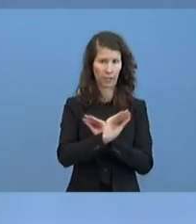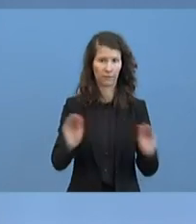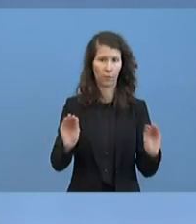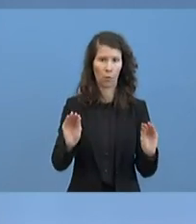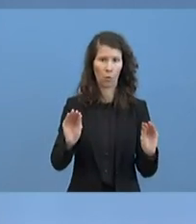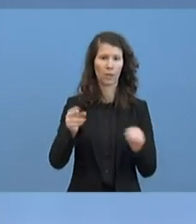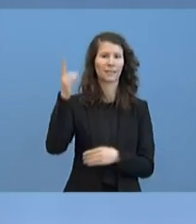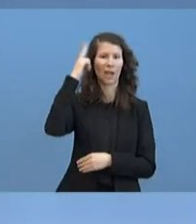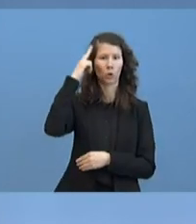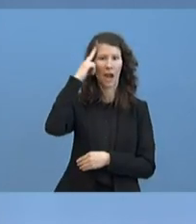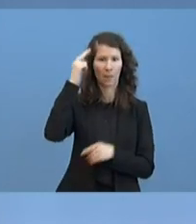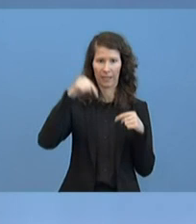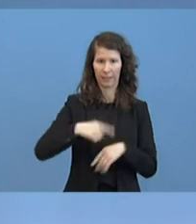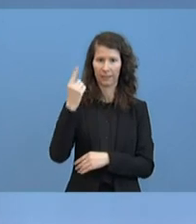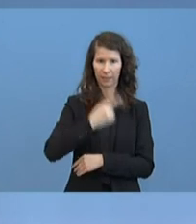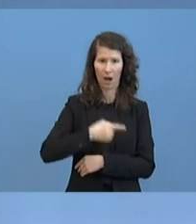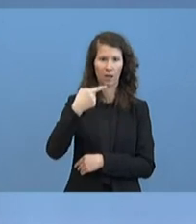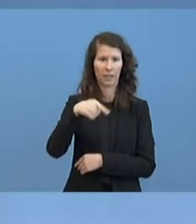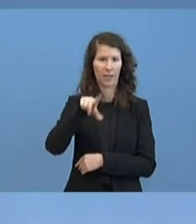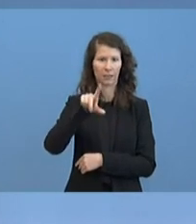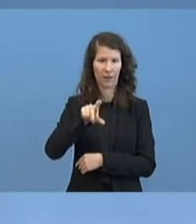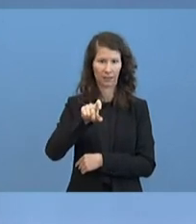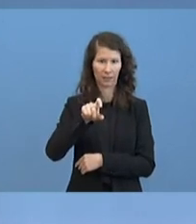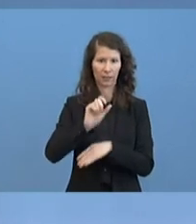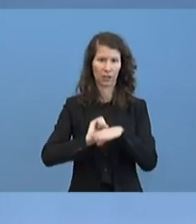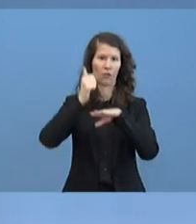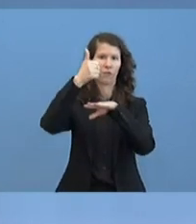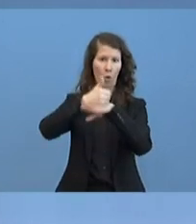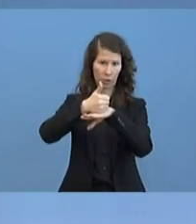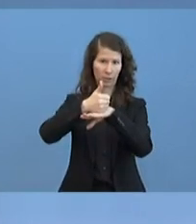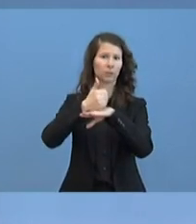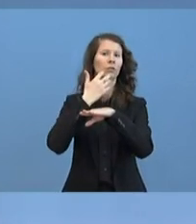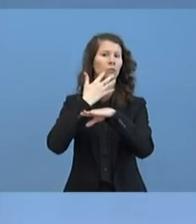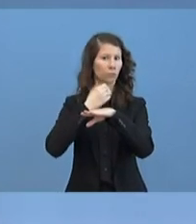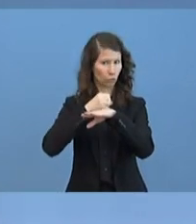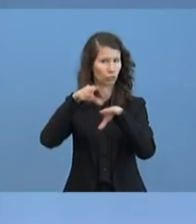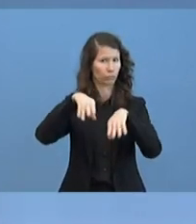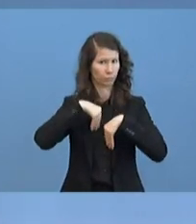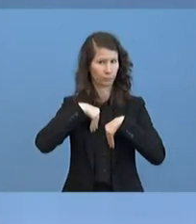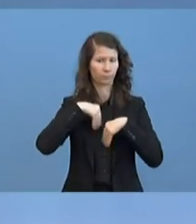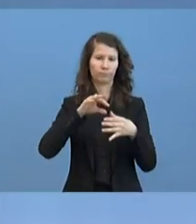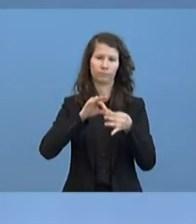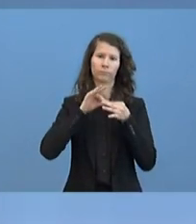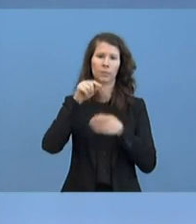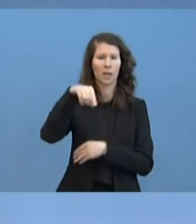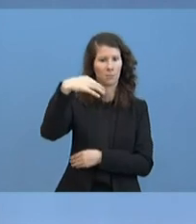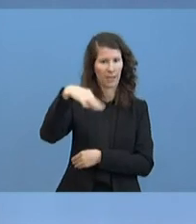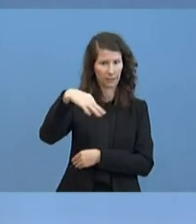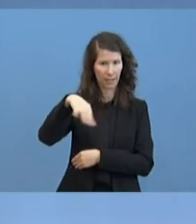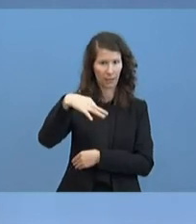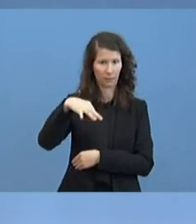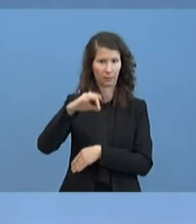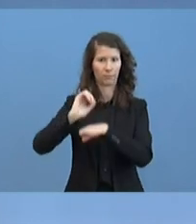-Arabien in diesem Jahr G20-Vorsitz beabsichtigt, im Rahmen dieser Präsidentschaft einen außerordentlichen